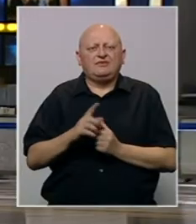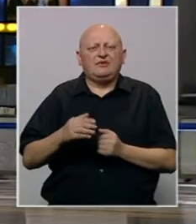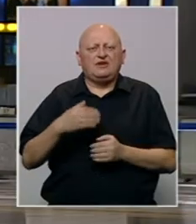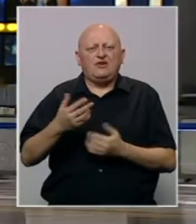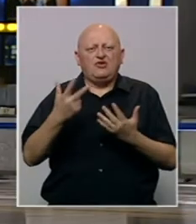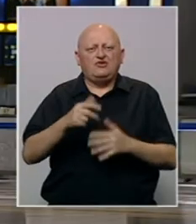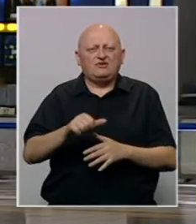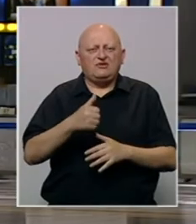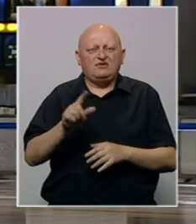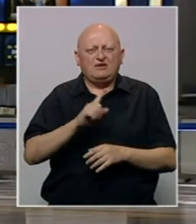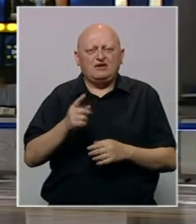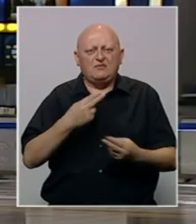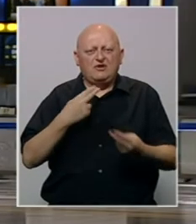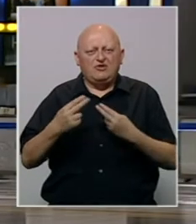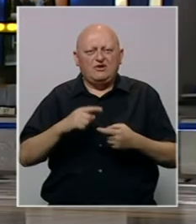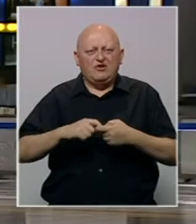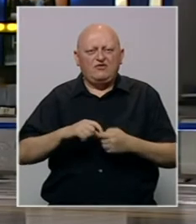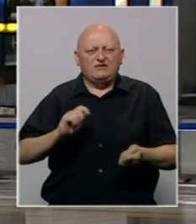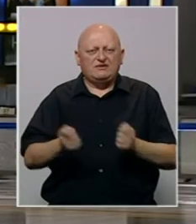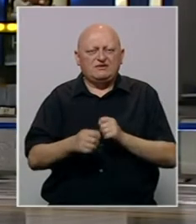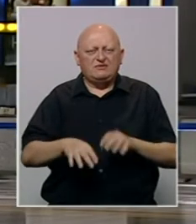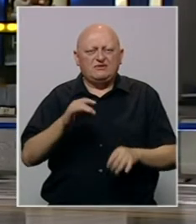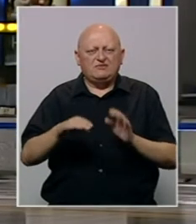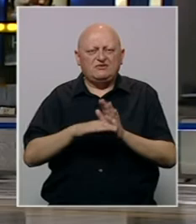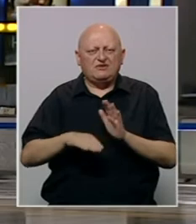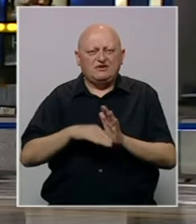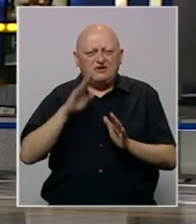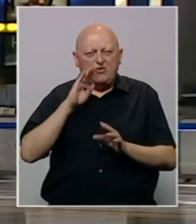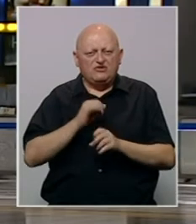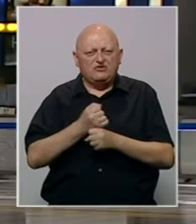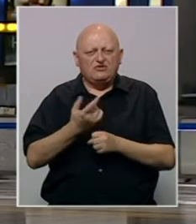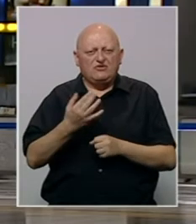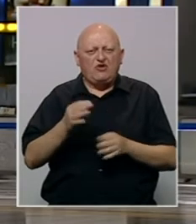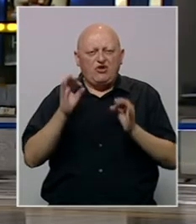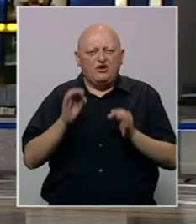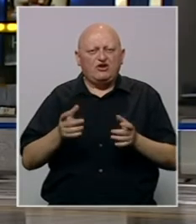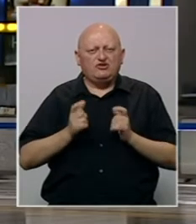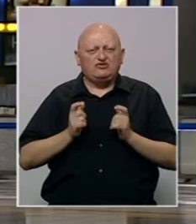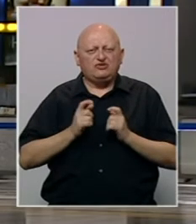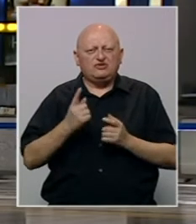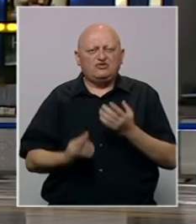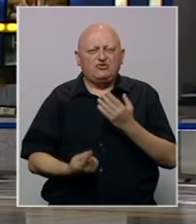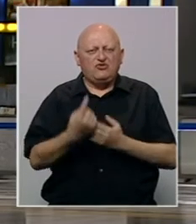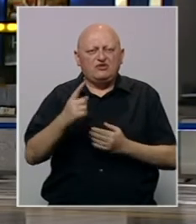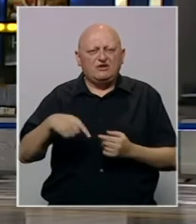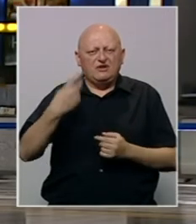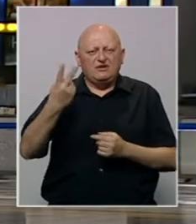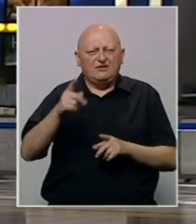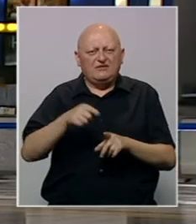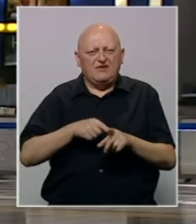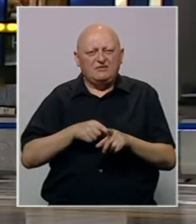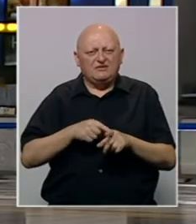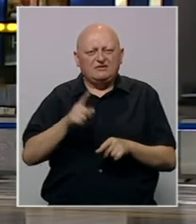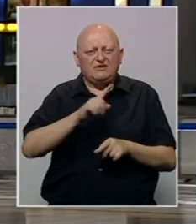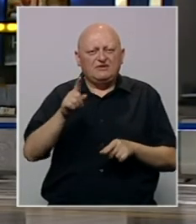Nije nakon osam godina nema dogovora u vezi s izmjenama izbornog zakona Bosne i Hercegovine. Koliko je realno očekivati da se to